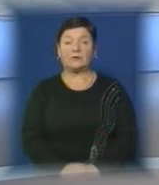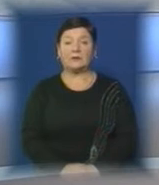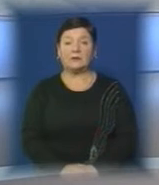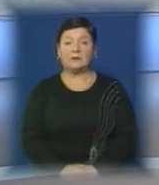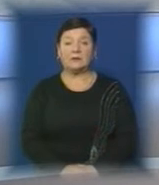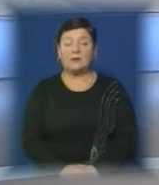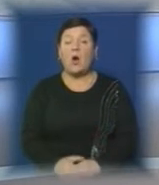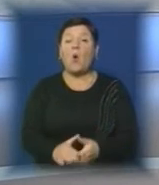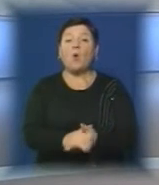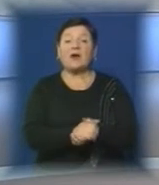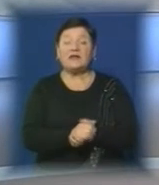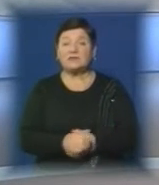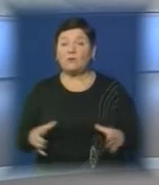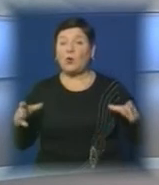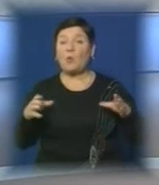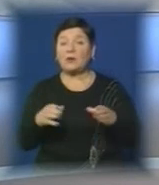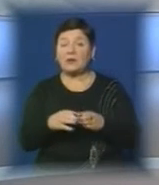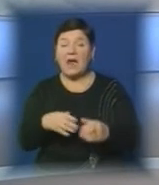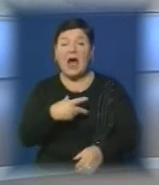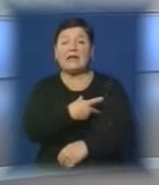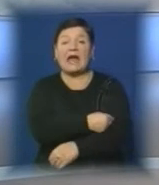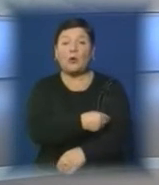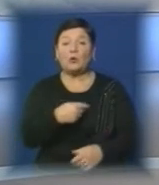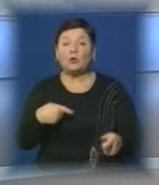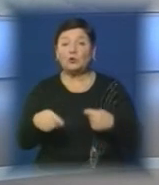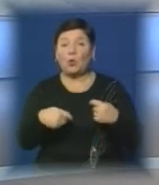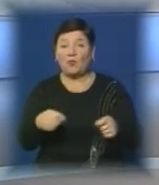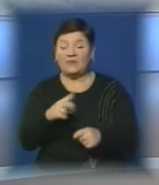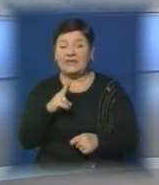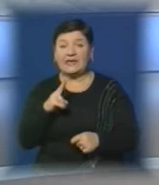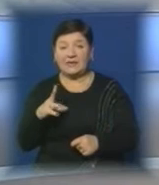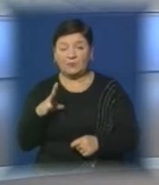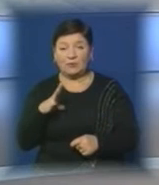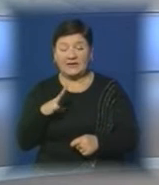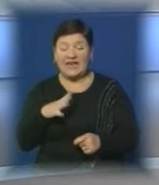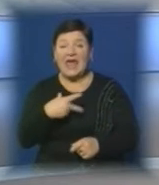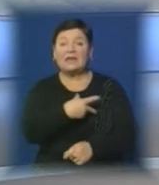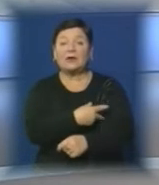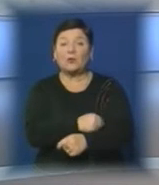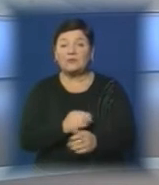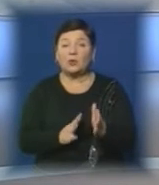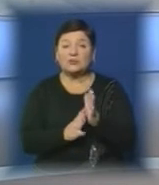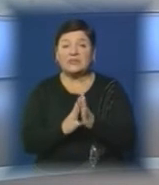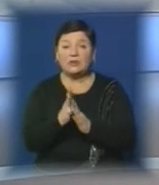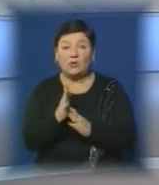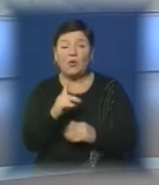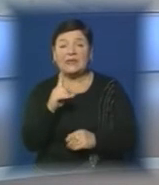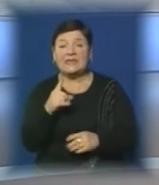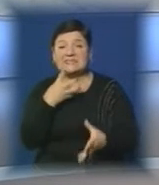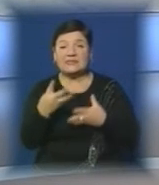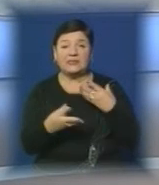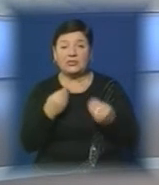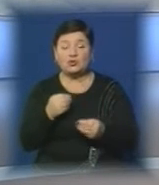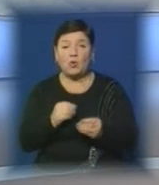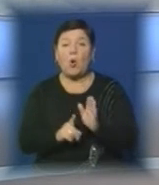Організоване угруповання наркоторговців, які оптом збували на Закарпатті наркотики рослинного та синтетичного походження,